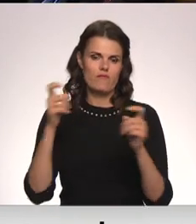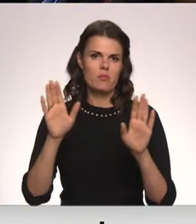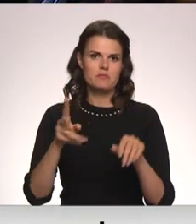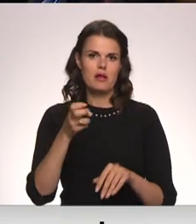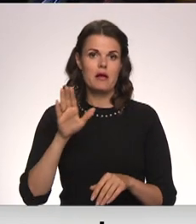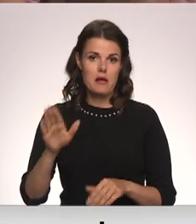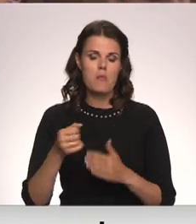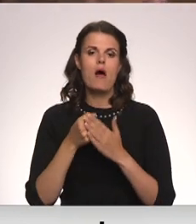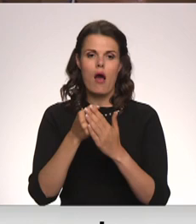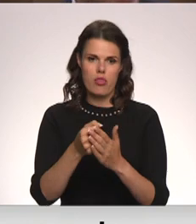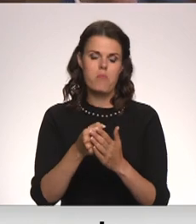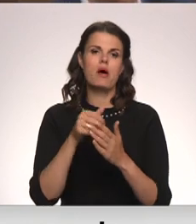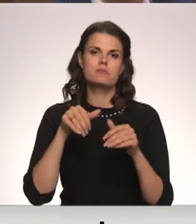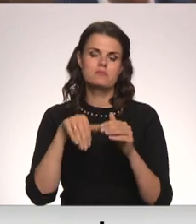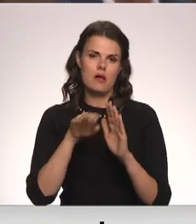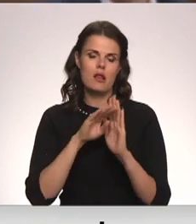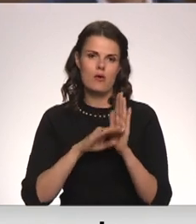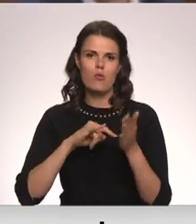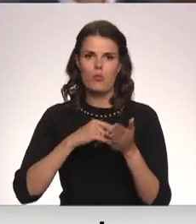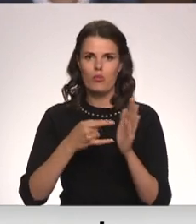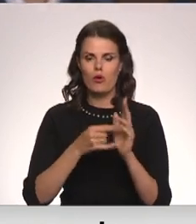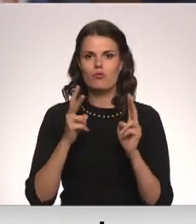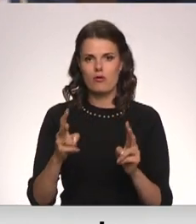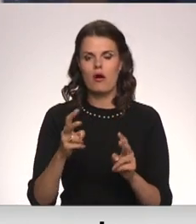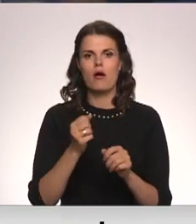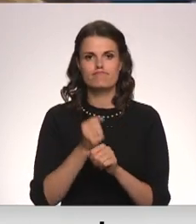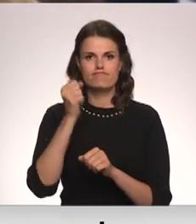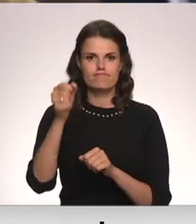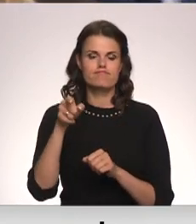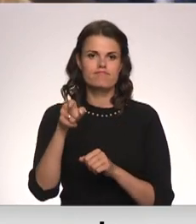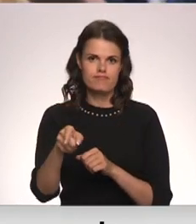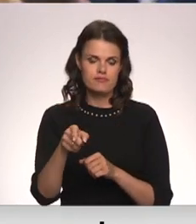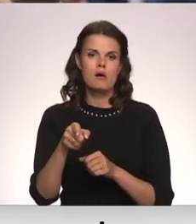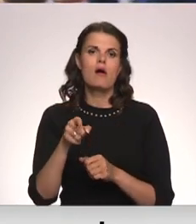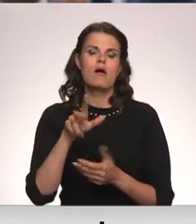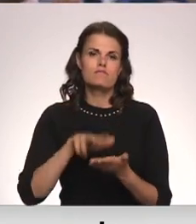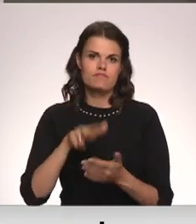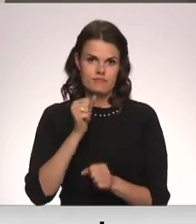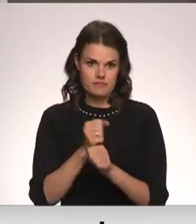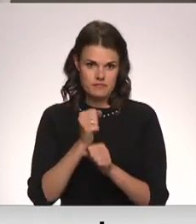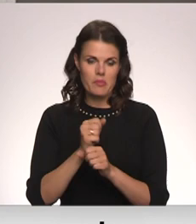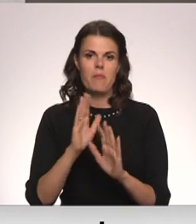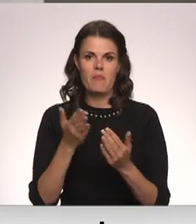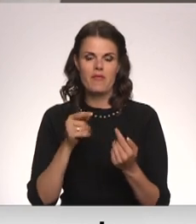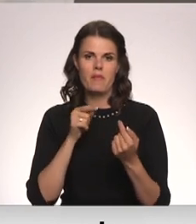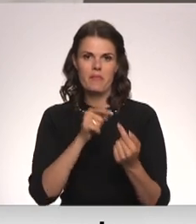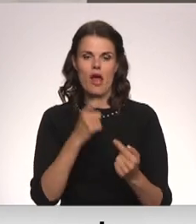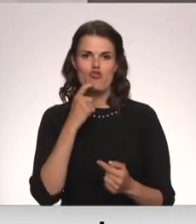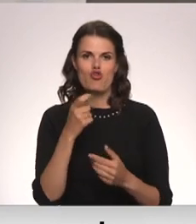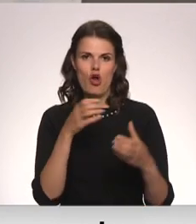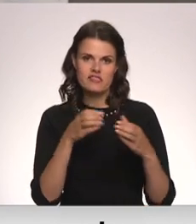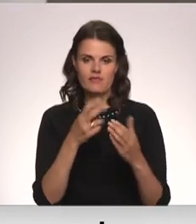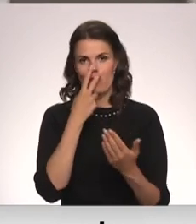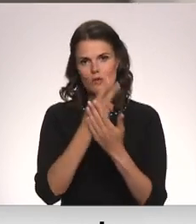lēmumu projektu par straumas iecelšanu knapu vārdītājā matā. Pretbalsoja koalīcija esošie konzervatīvie, kur uzskati, būtu